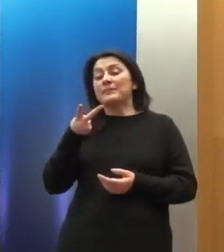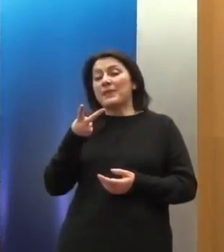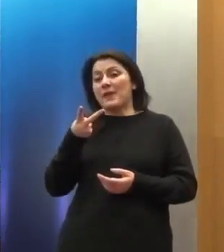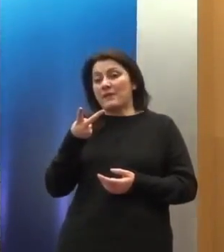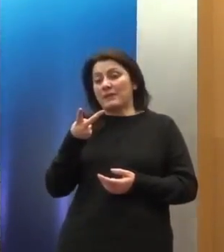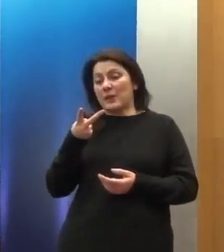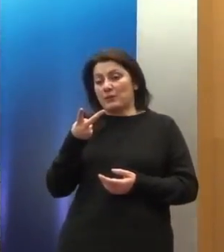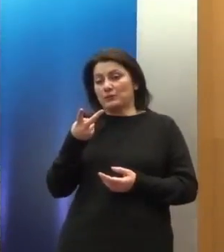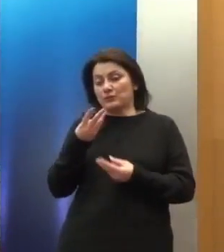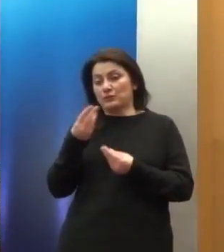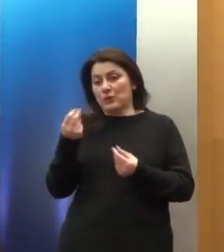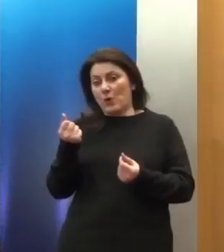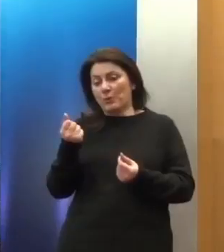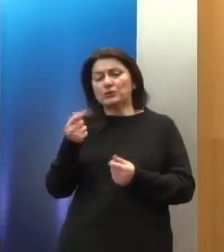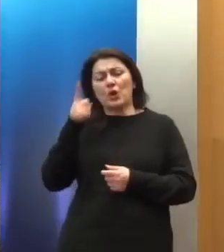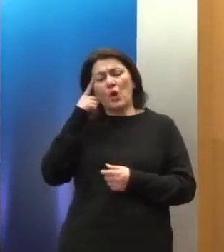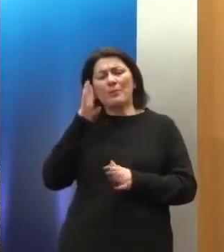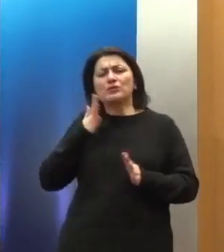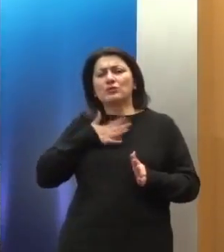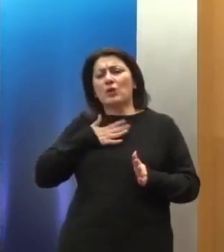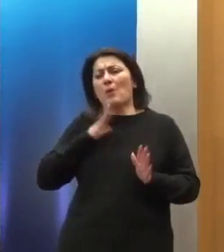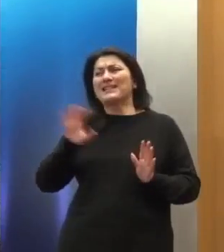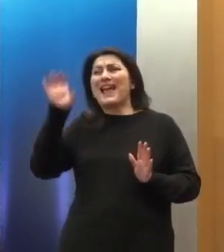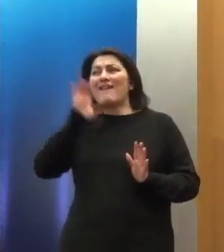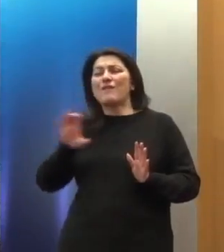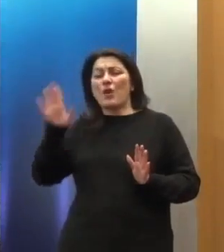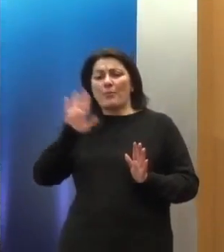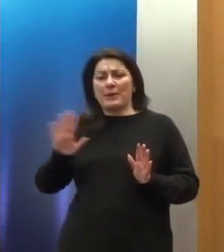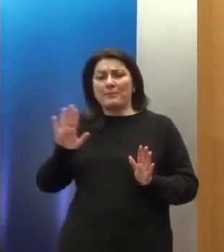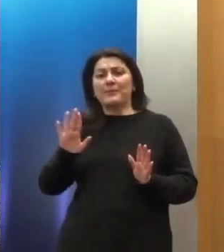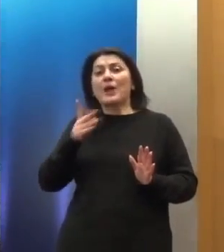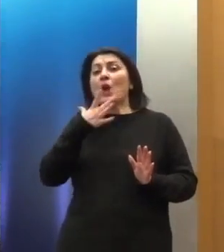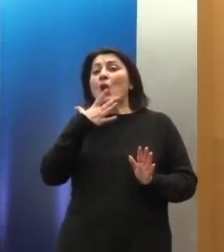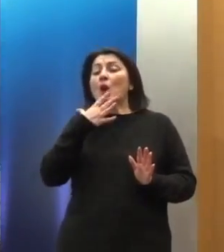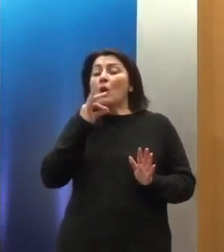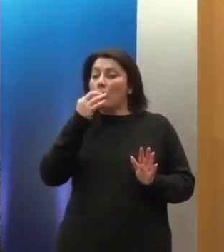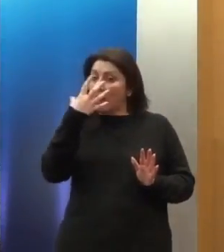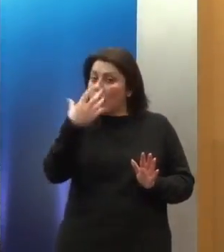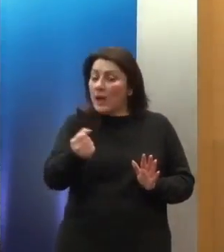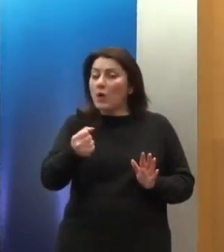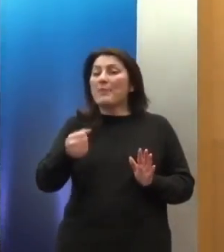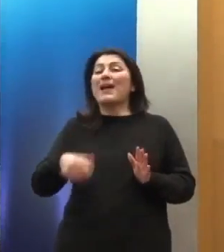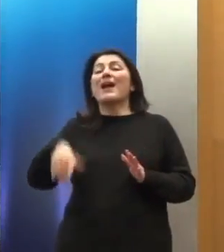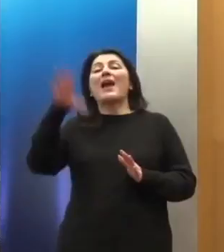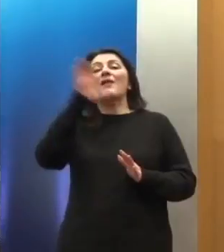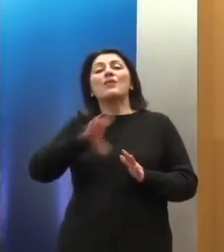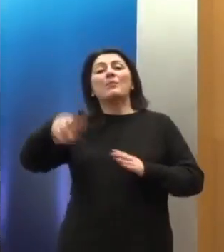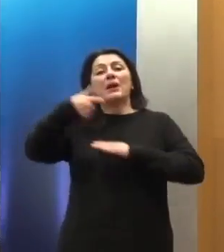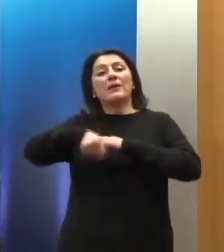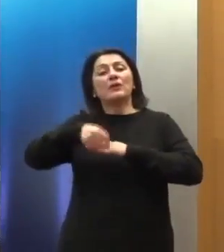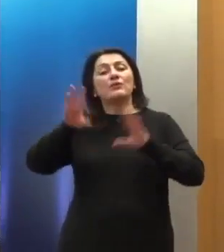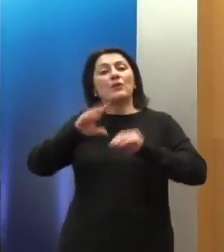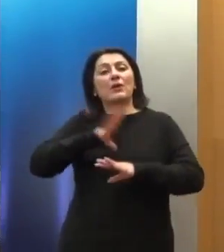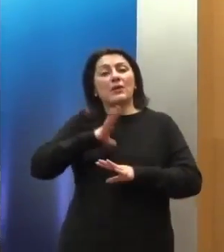ακριβώς επειδή νομίζω στο δικό μας χώρο, στην Ευρώπη, ακριβώς επειδή υπάρχει το Ευρωπαϊκό Δικαστήριο Δικαιωμάτων του Ανθρώπου και